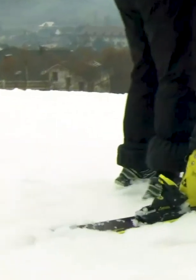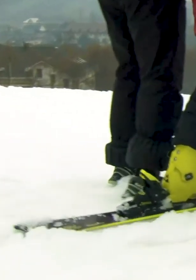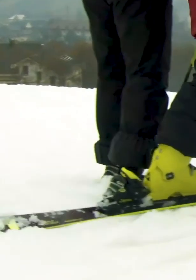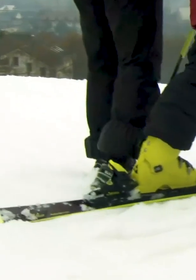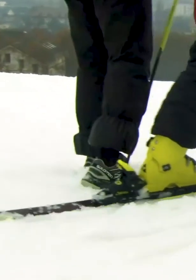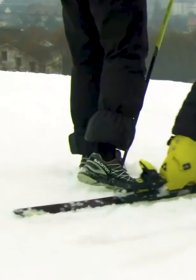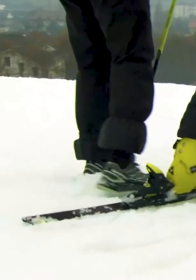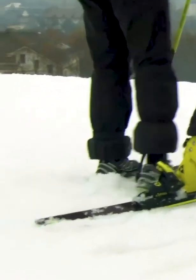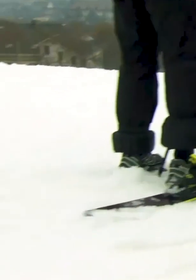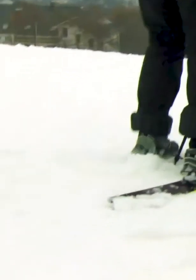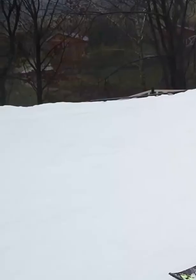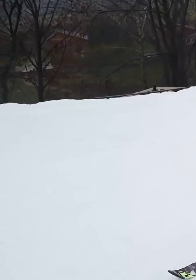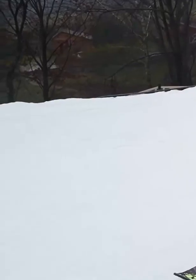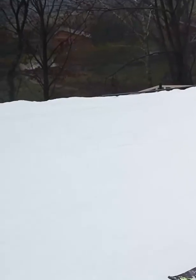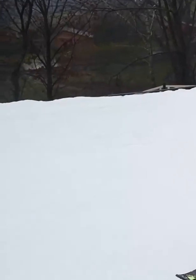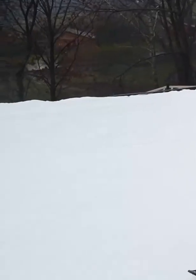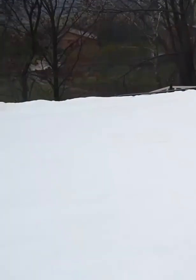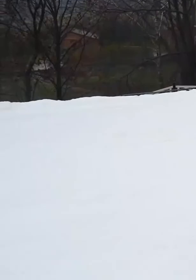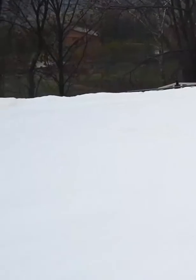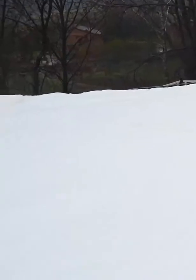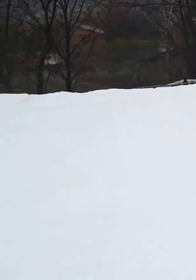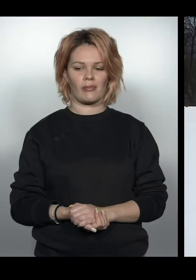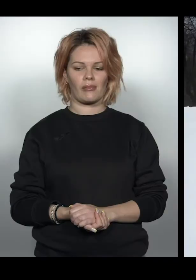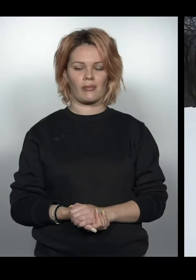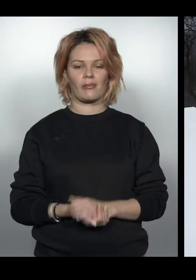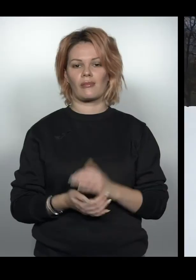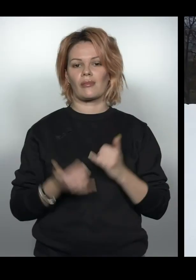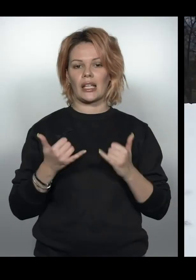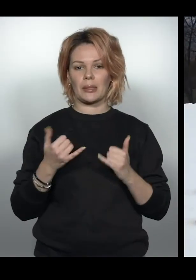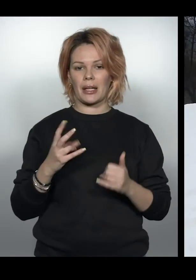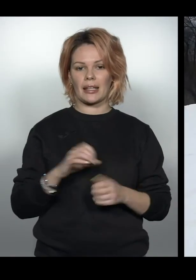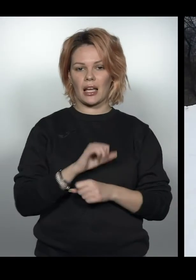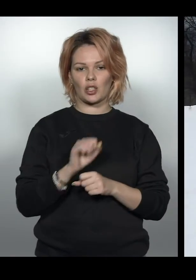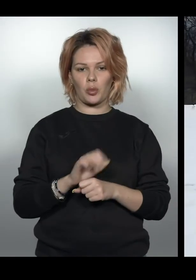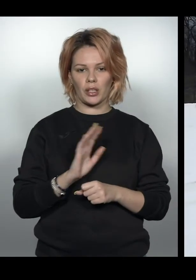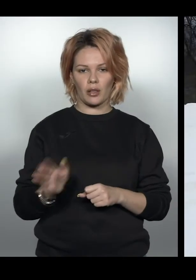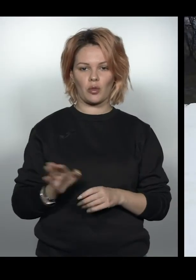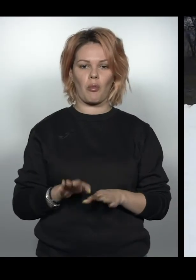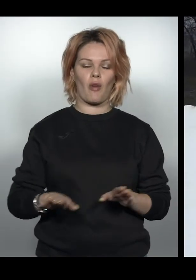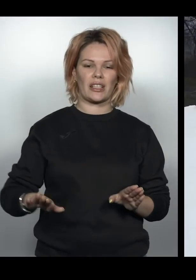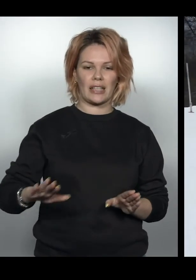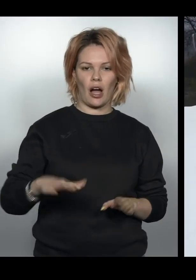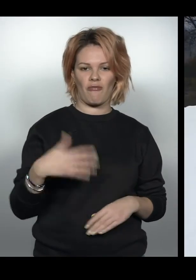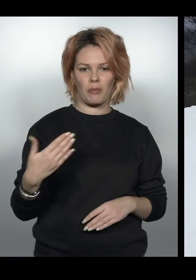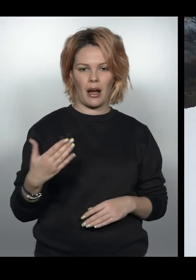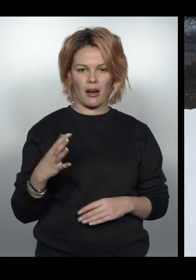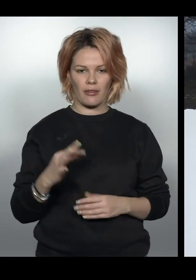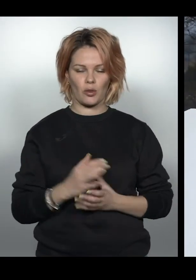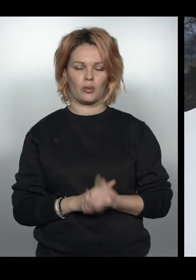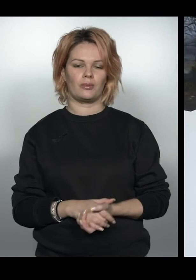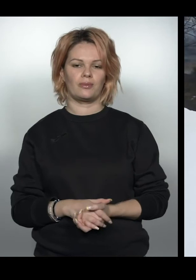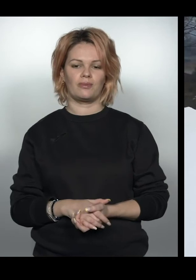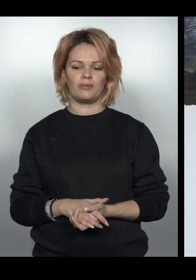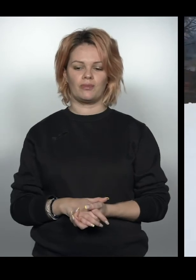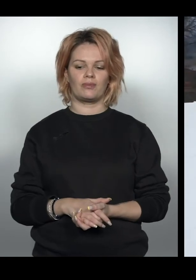нога повертає вліво. Супер! Так. Тепер не зупиняючись, повертаємо вправо.